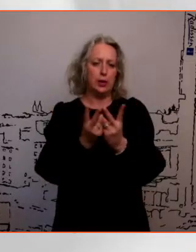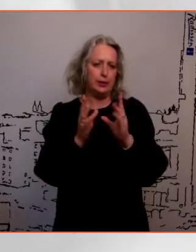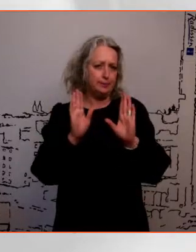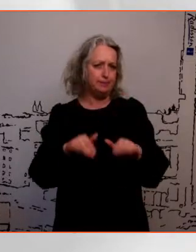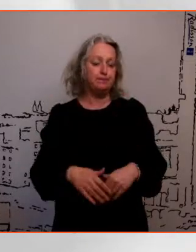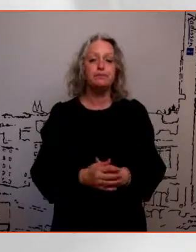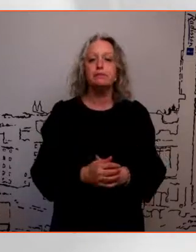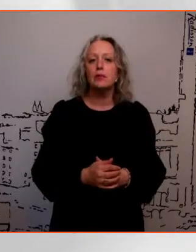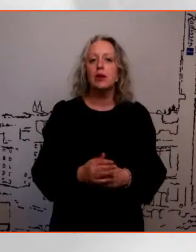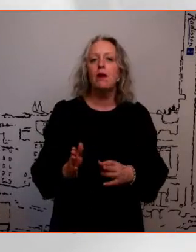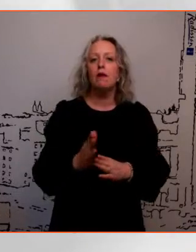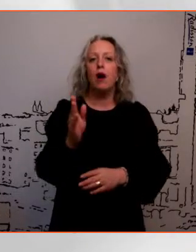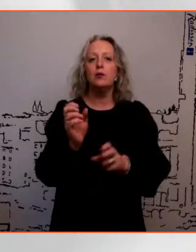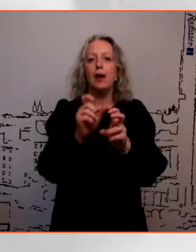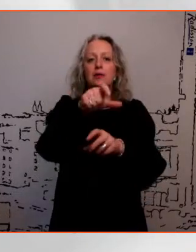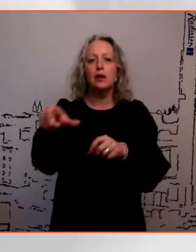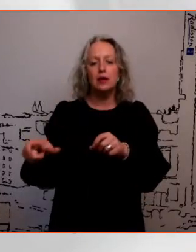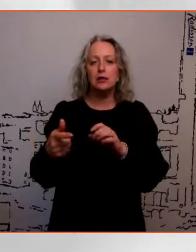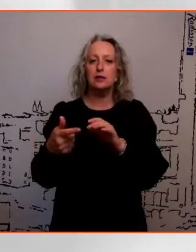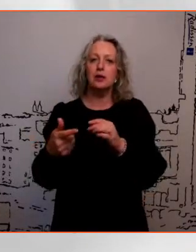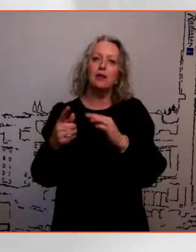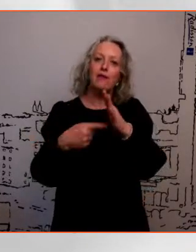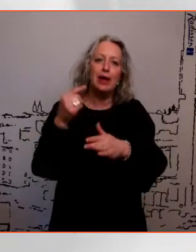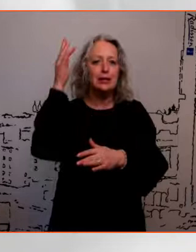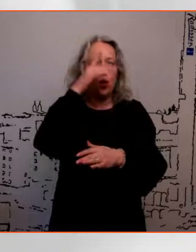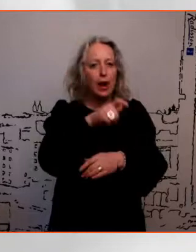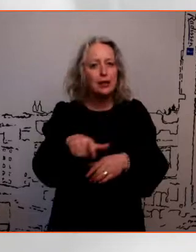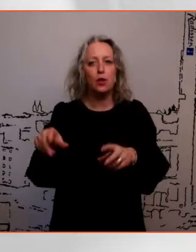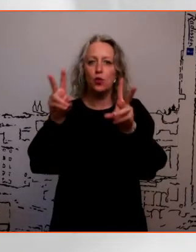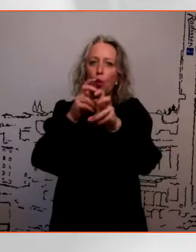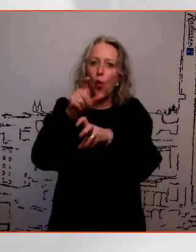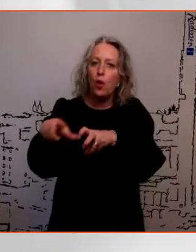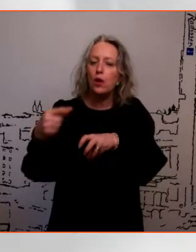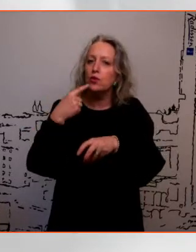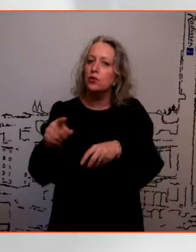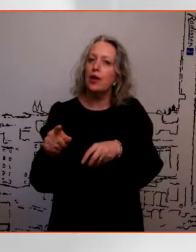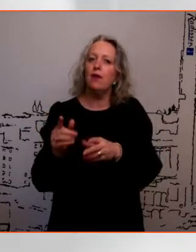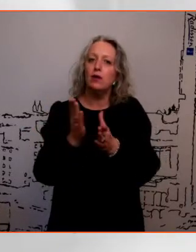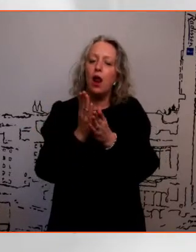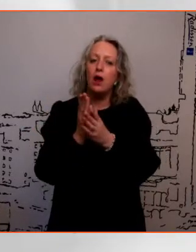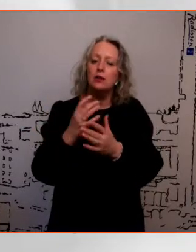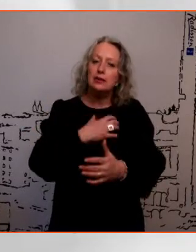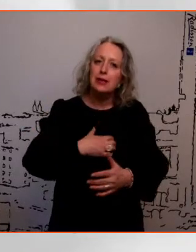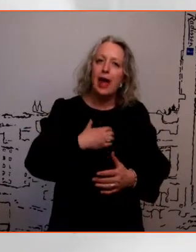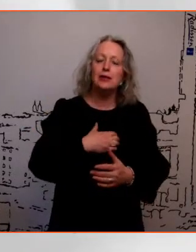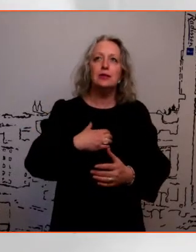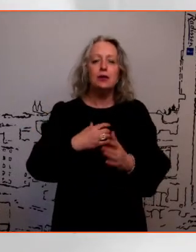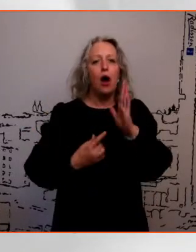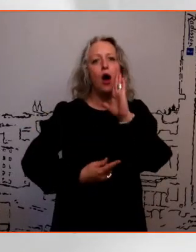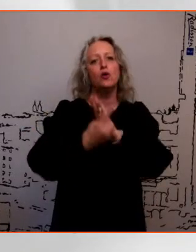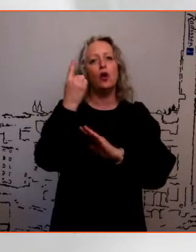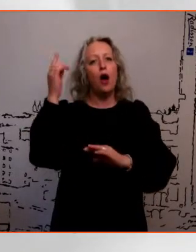spetsialistid toovadki välja erinevad teoreetikud ja uurijad, et hästi tähtis on hakata kõbat unistama nagu natuke fantaseerima